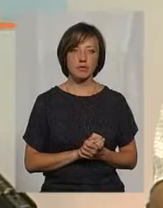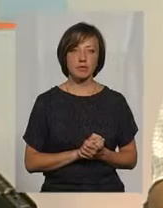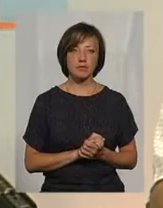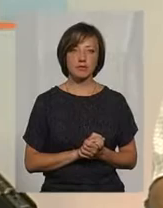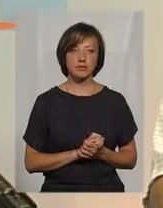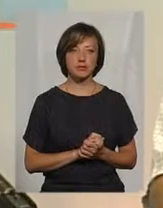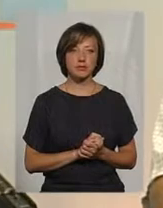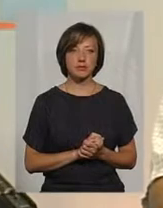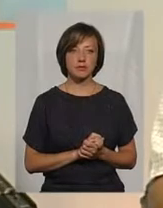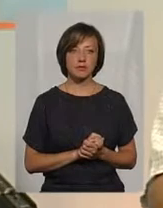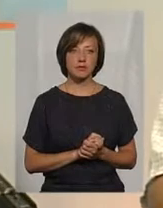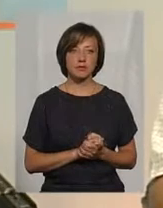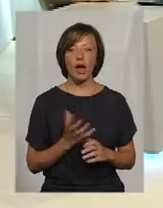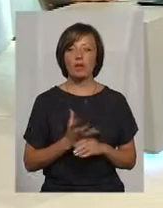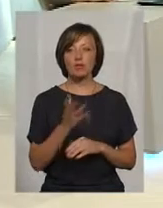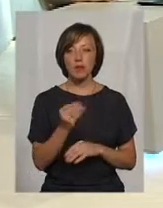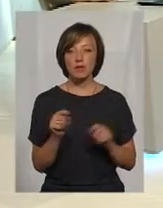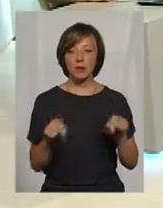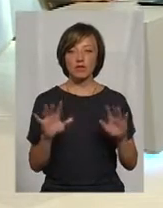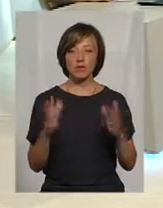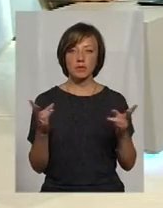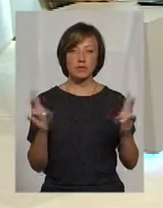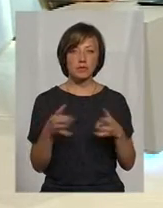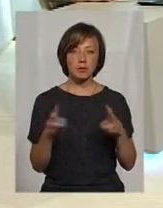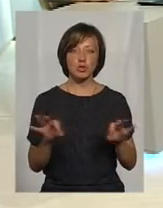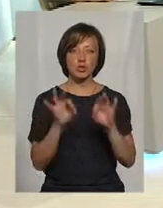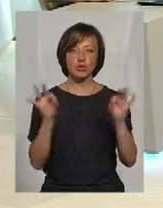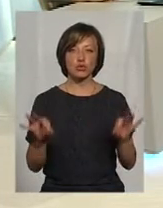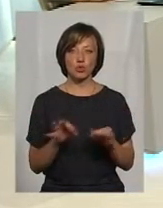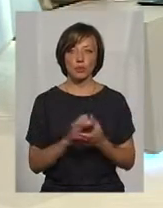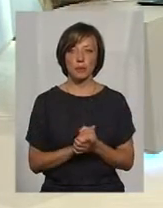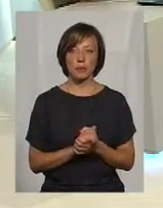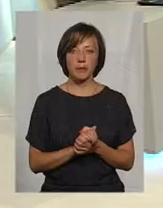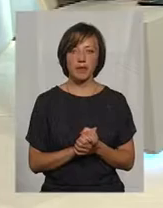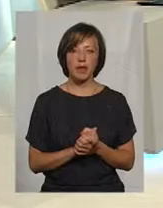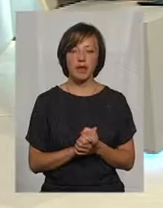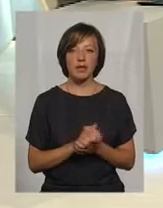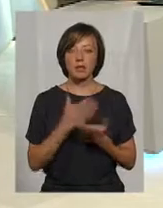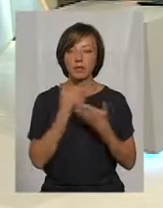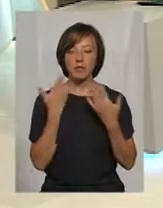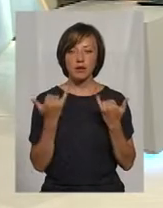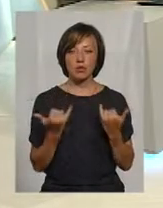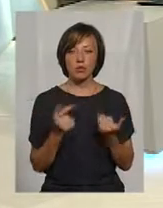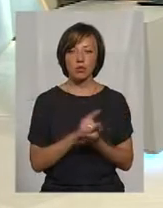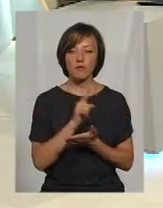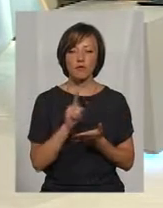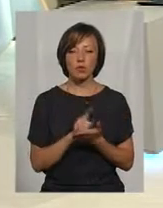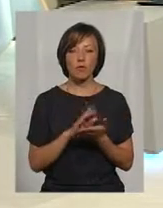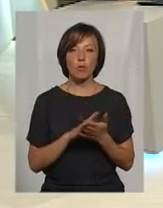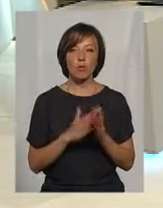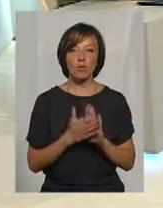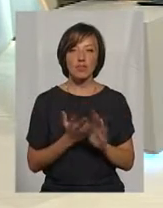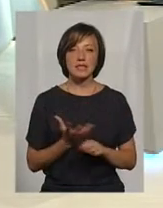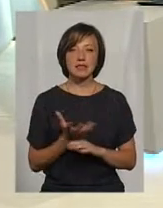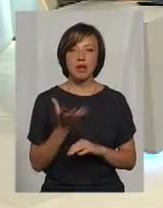лічильника. А сплачувати в даному випадку не треба нічого. Тобто не є сьогодні обов'язковою умовою